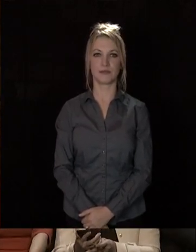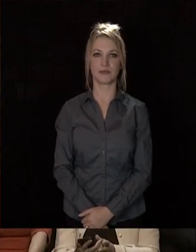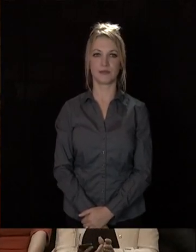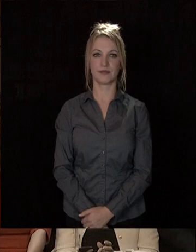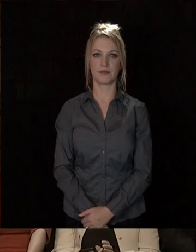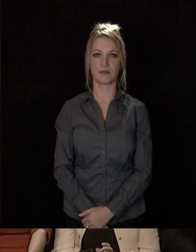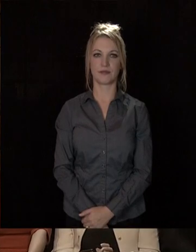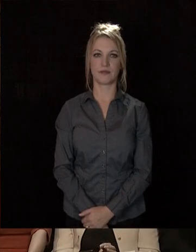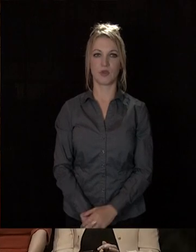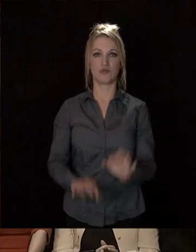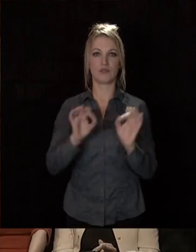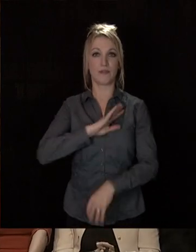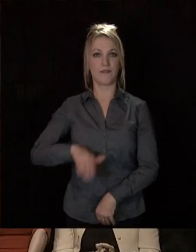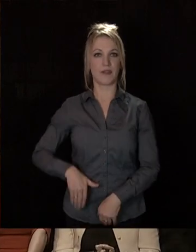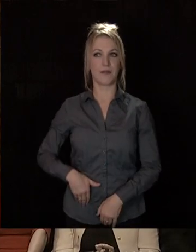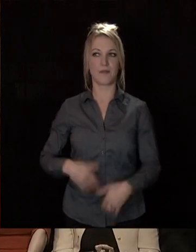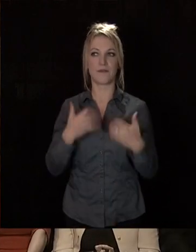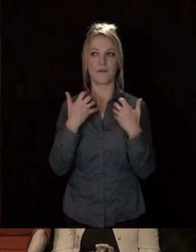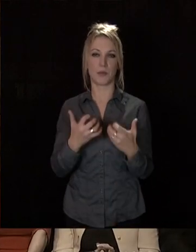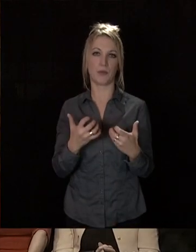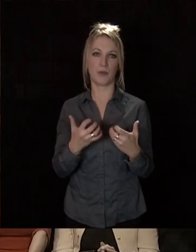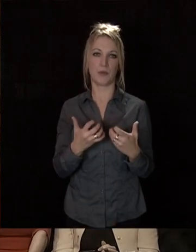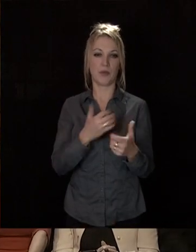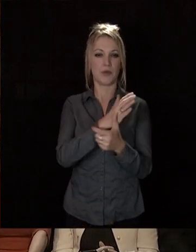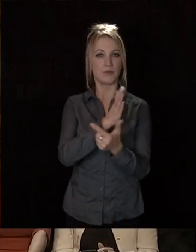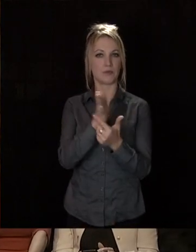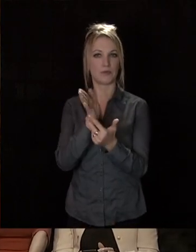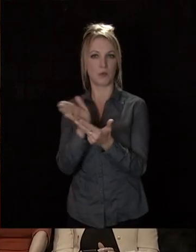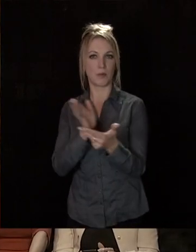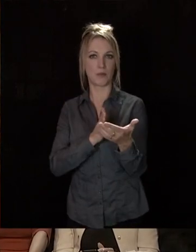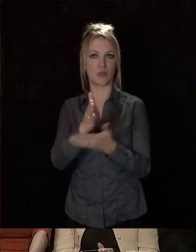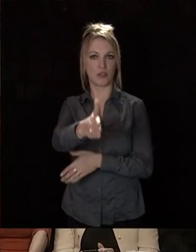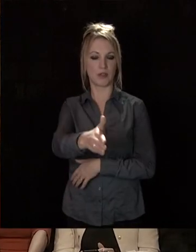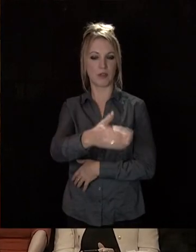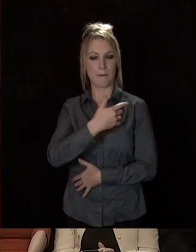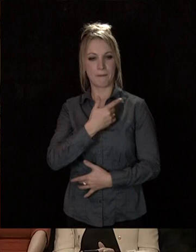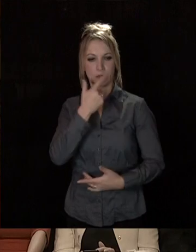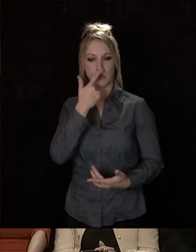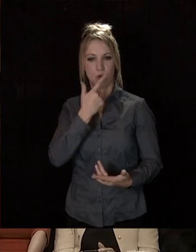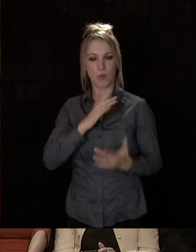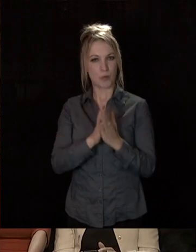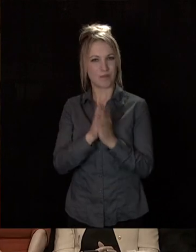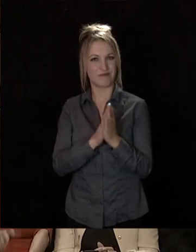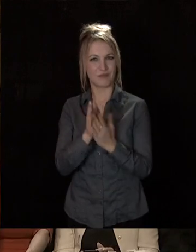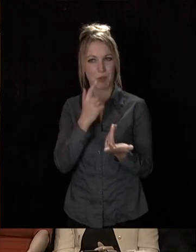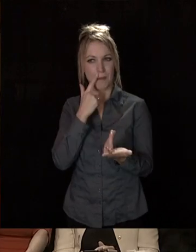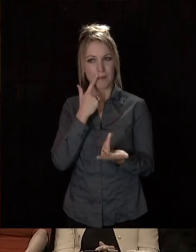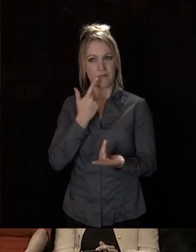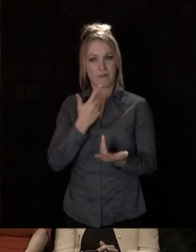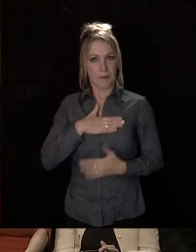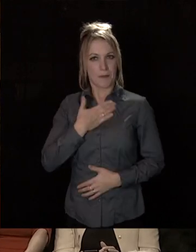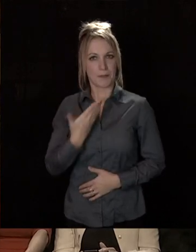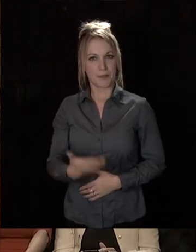Pour finir, j'aimerais évoquer trois grands projets qui me tiennent particulièrement à cœur